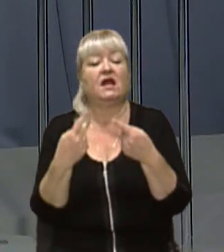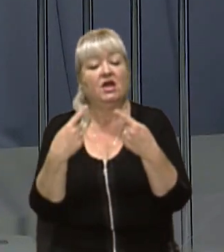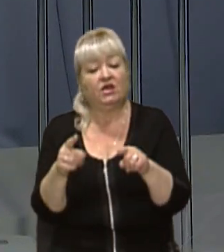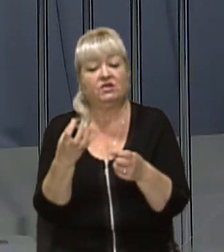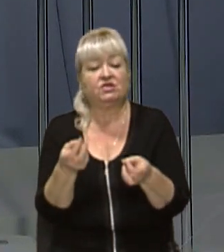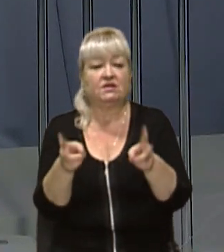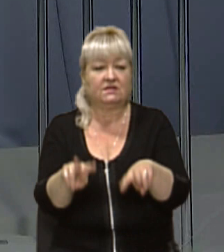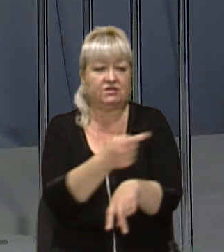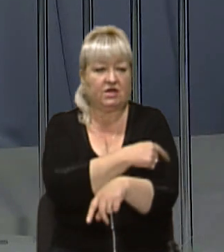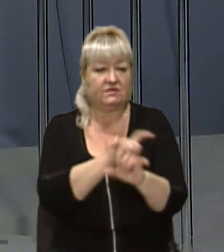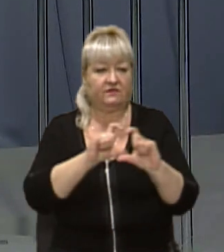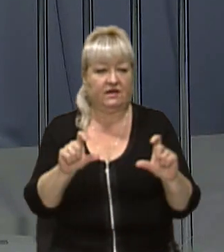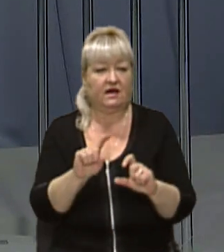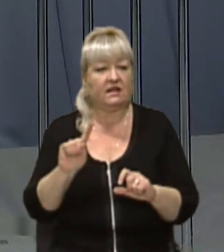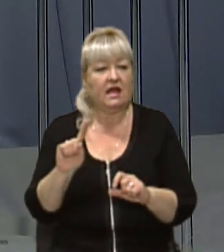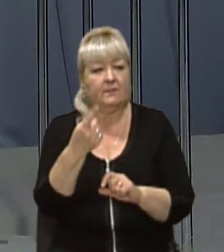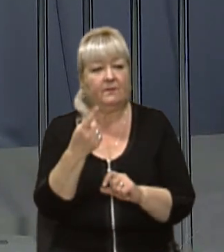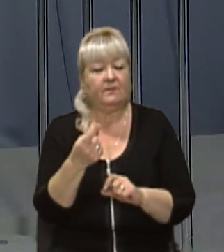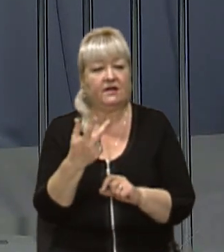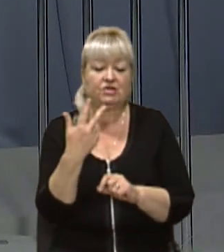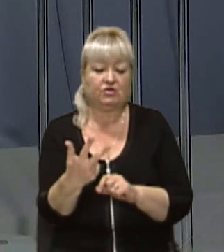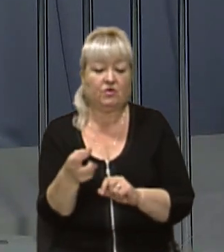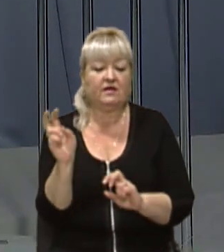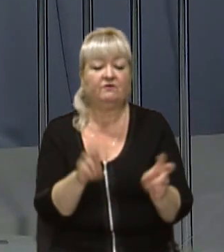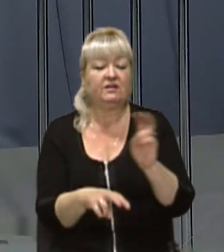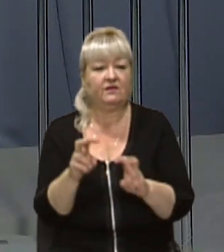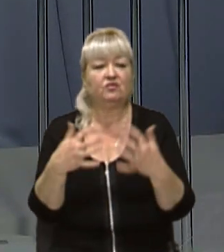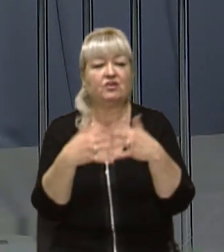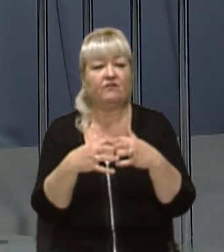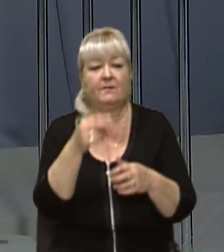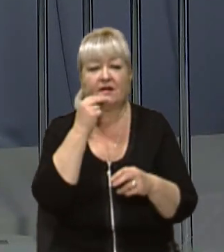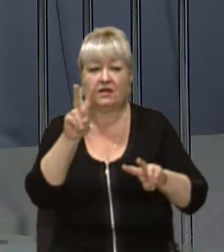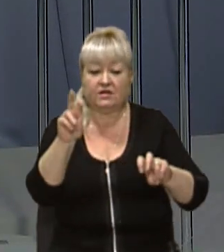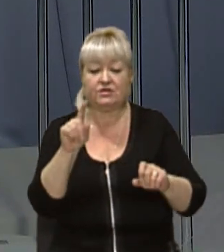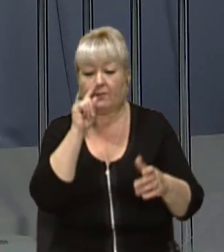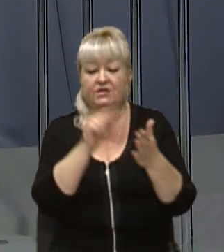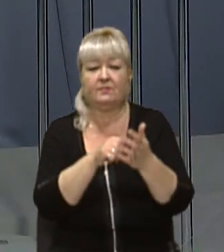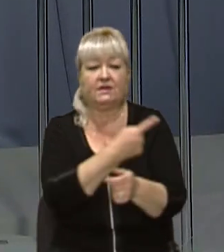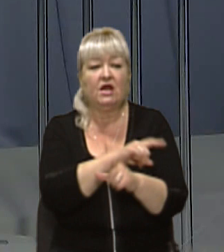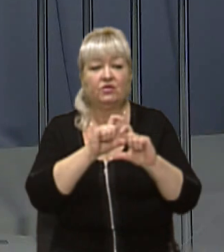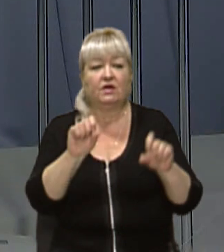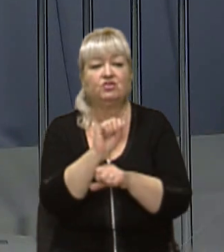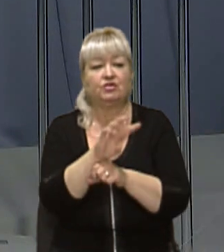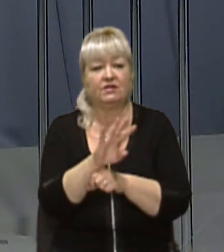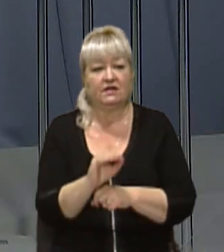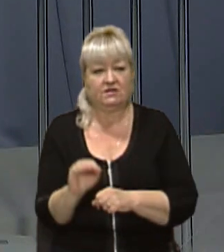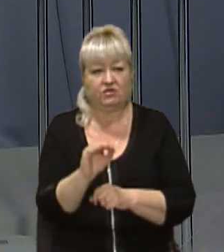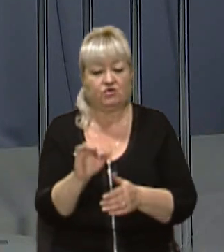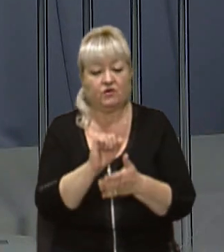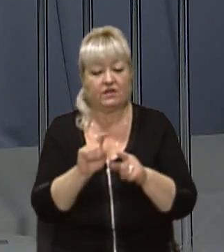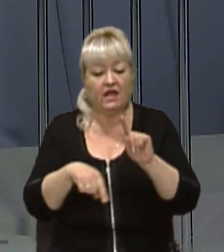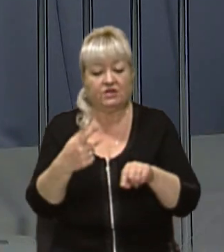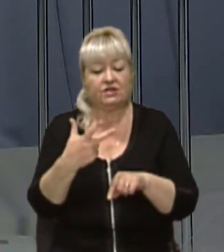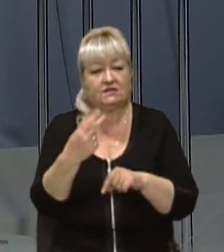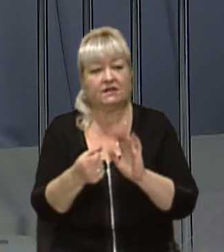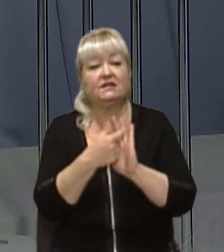лікарні. Нагадаю, перші троє відвідувачів фабрики їжі потрапили до лікарні 14 жовтня. Через три дні,